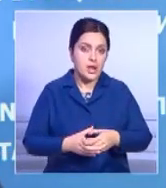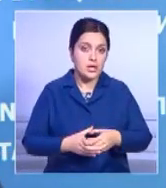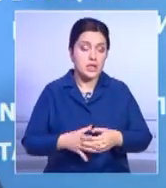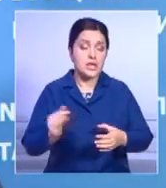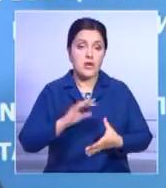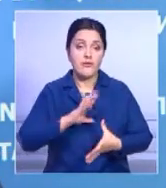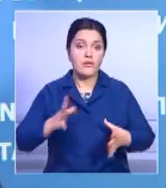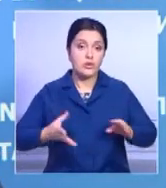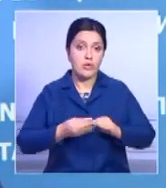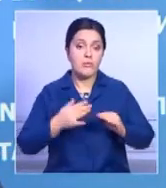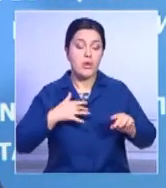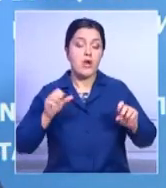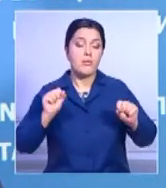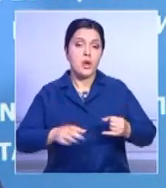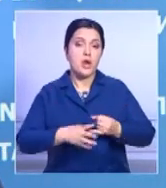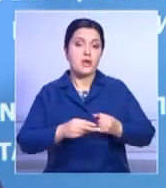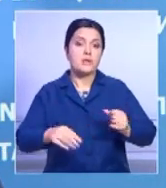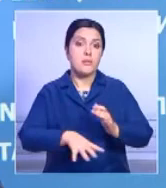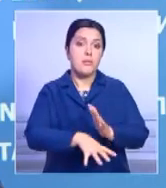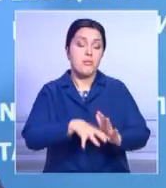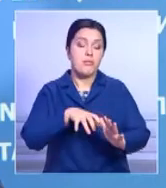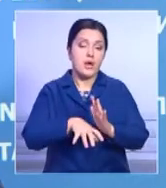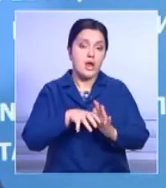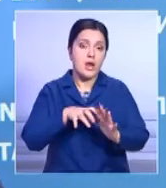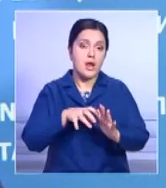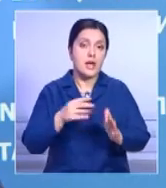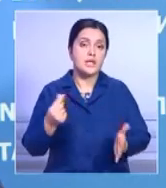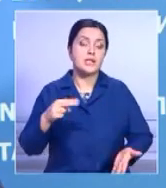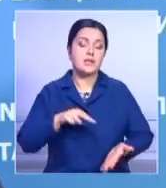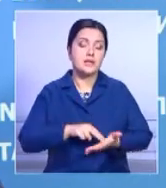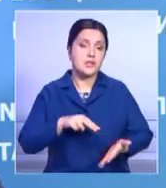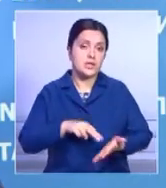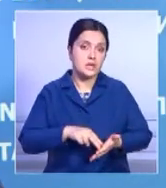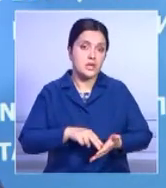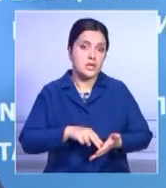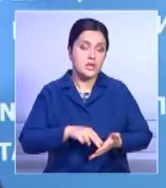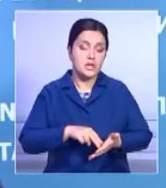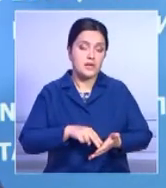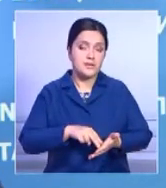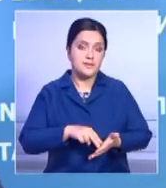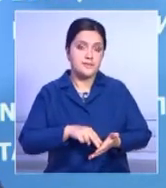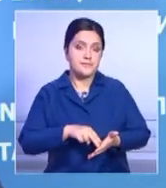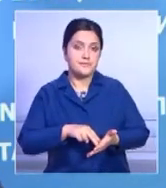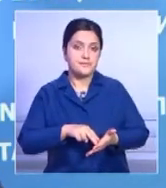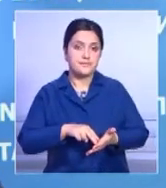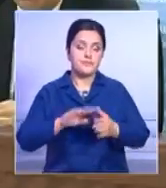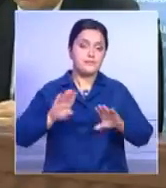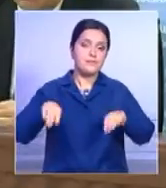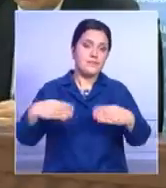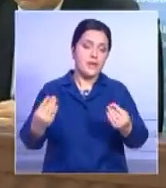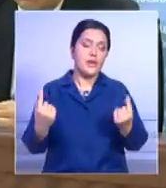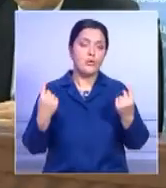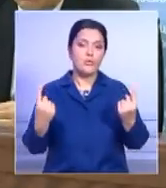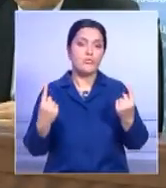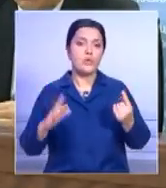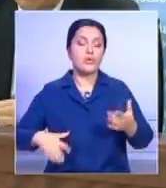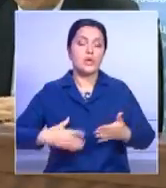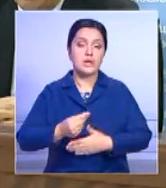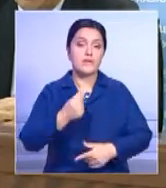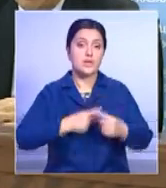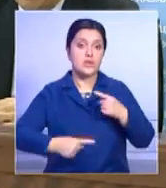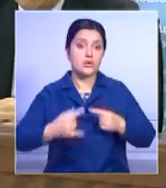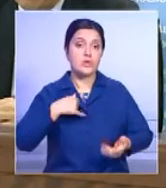в итоге мы можем уже месторождение по рыночной цене отдать крупному инвестору. Сегодня